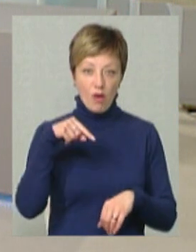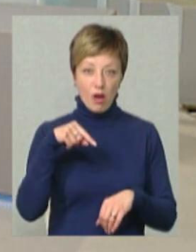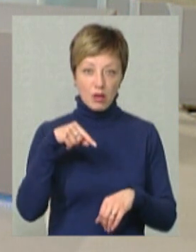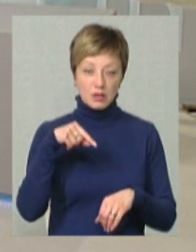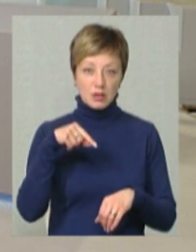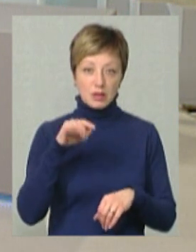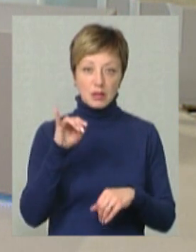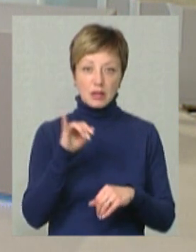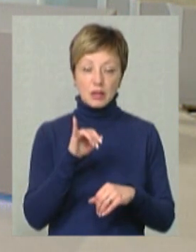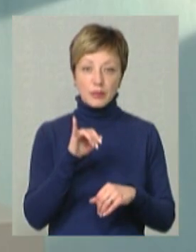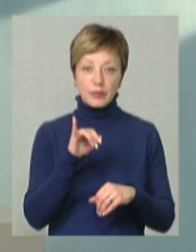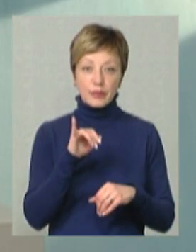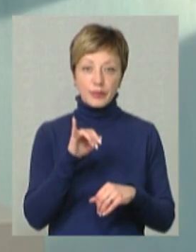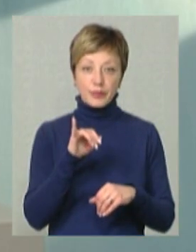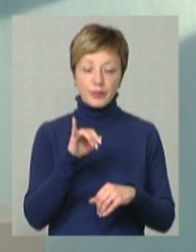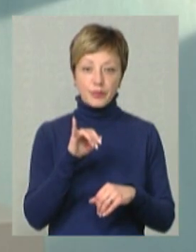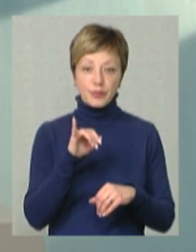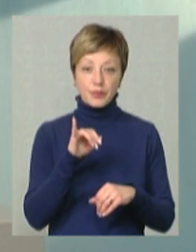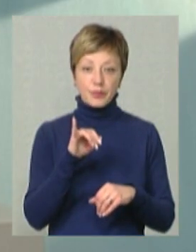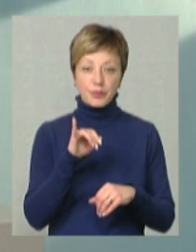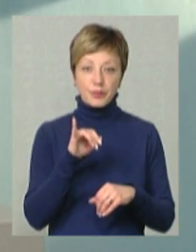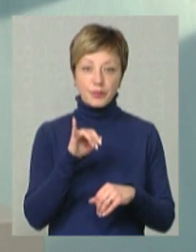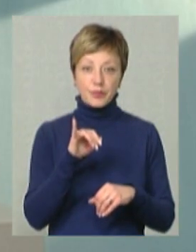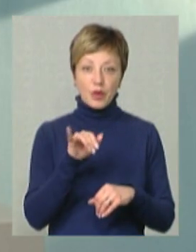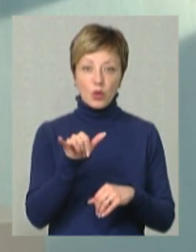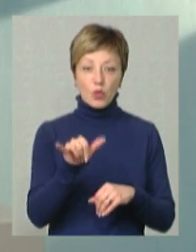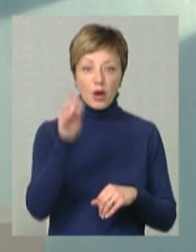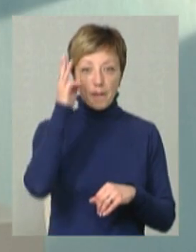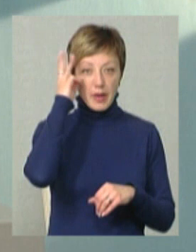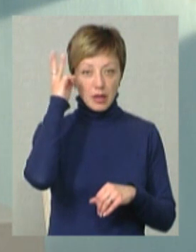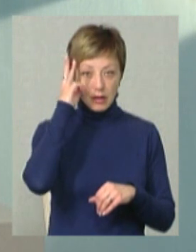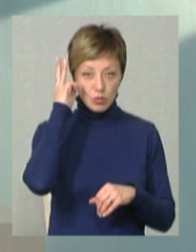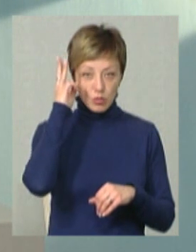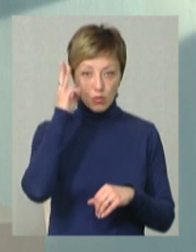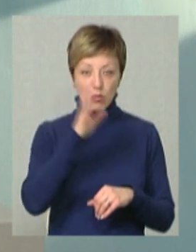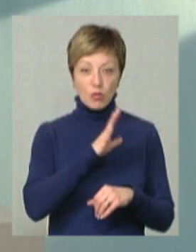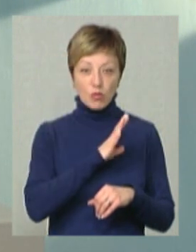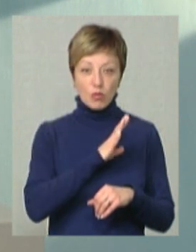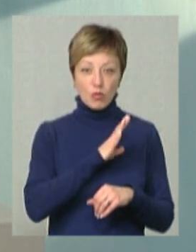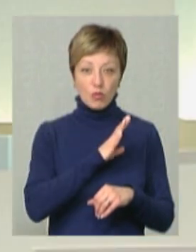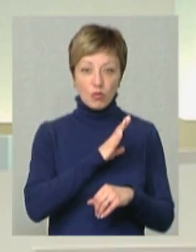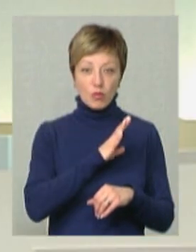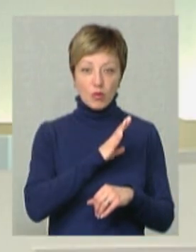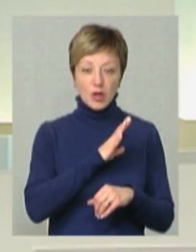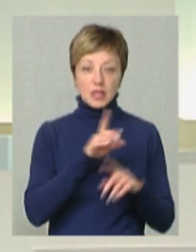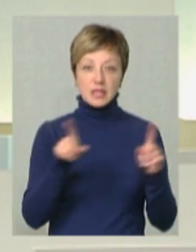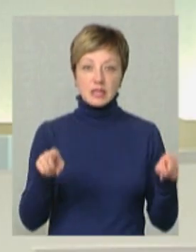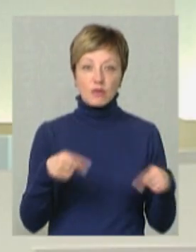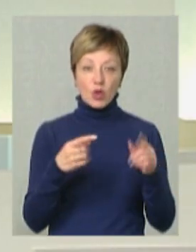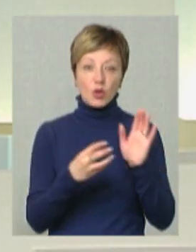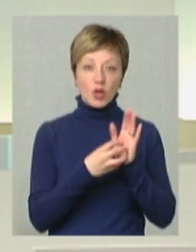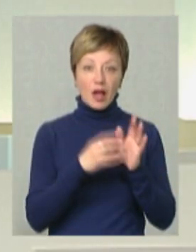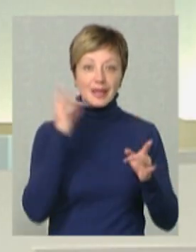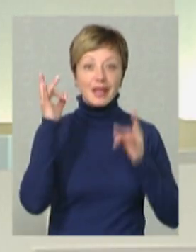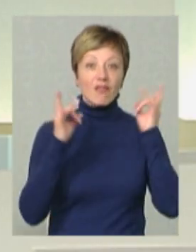І у Хмельницькому був створений додаток